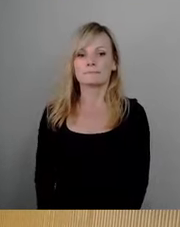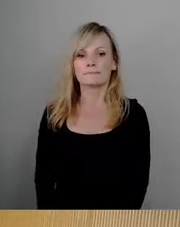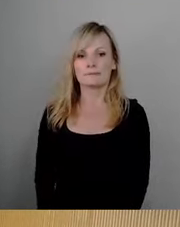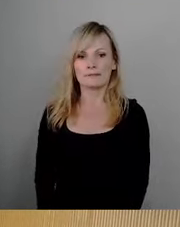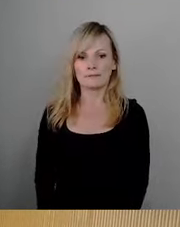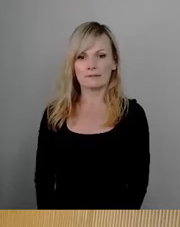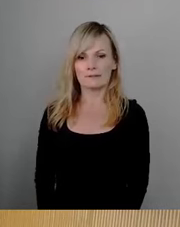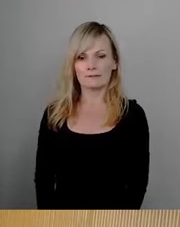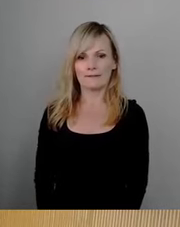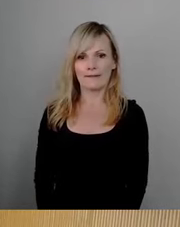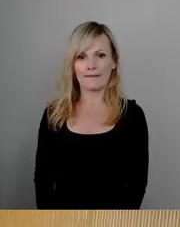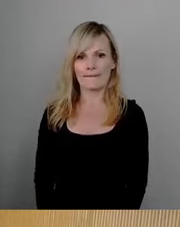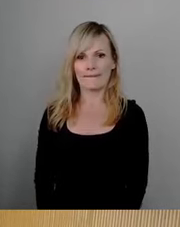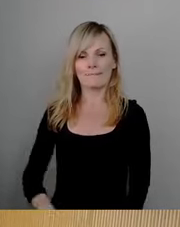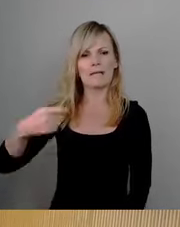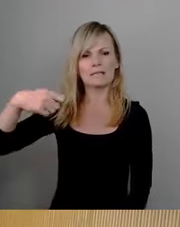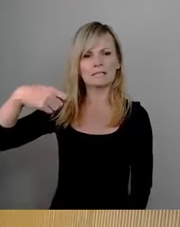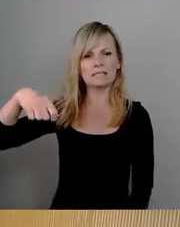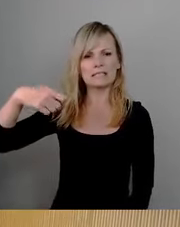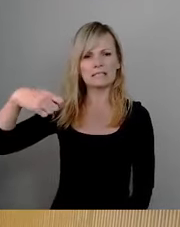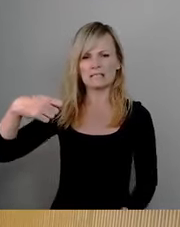Müssen wir uns auch mal eine neue Glocke besorgen.